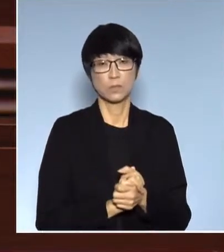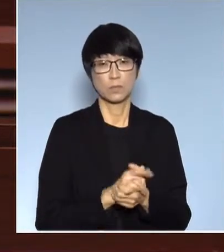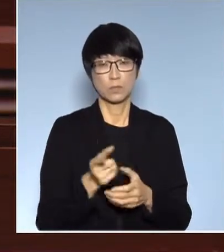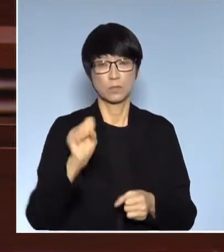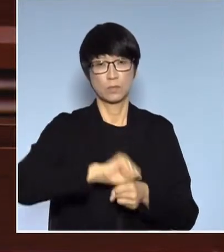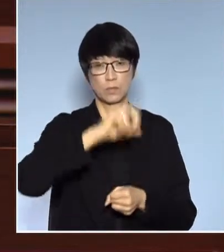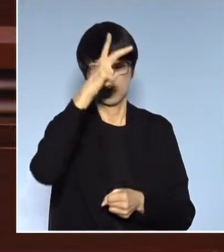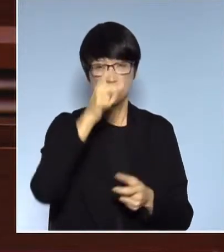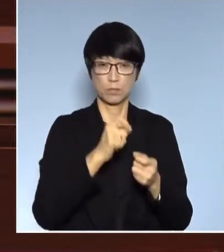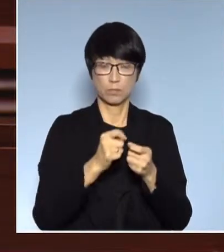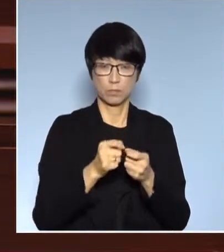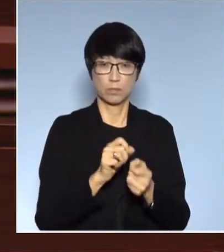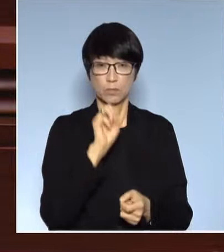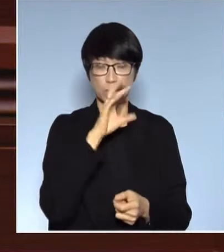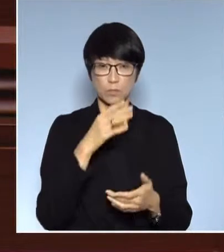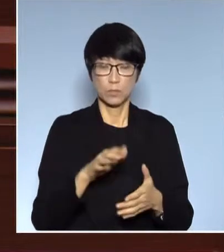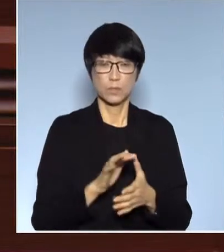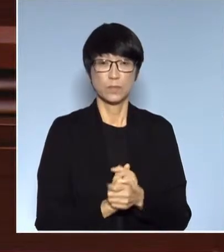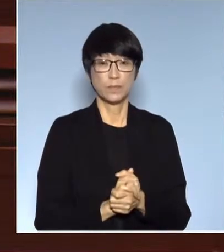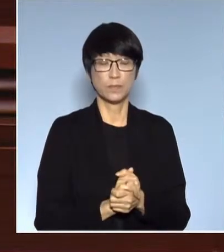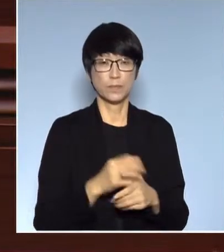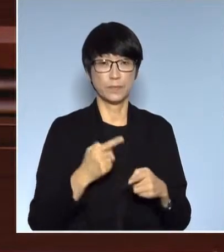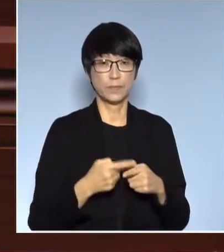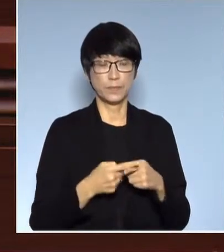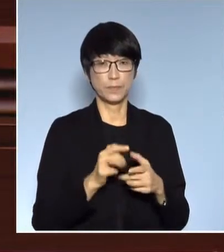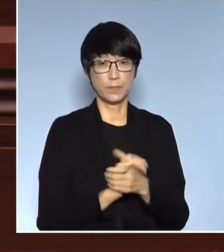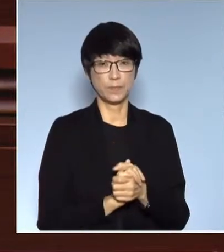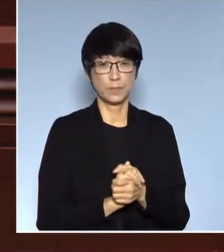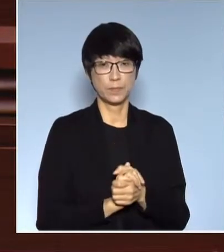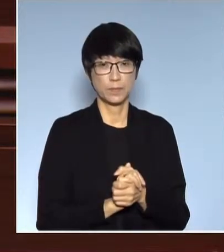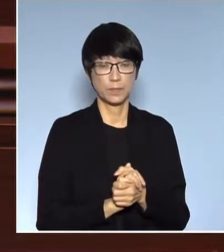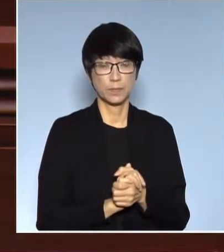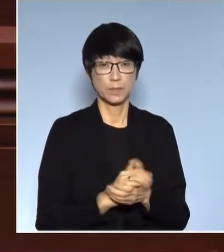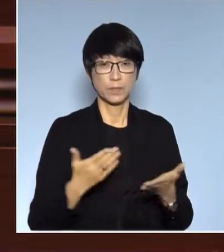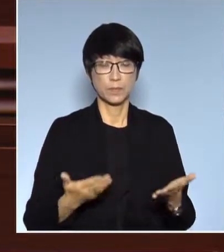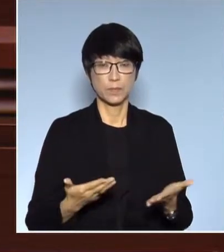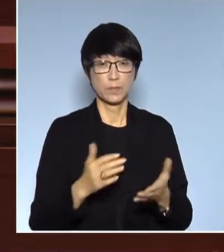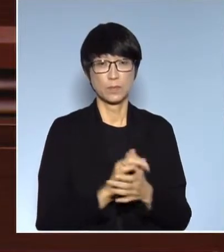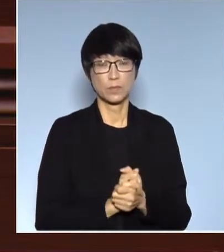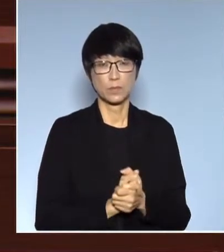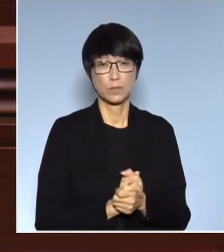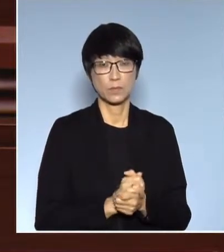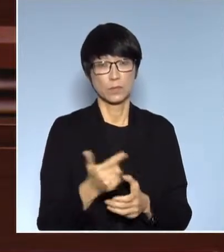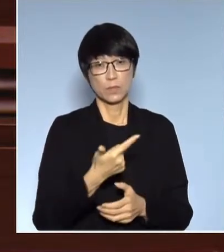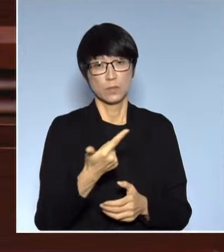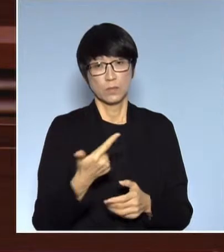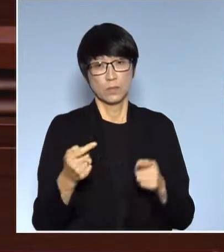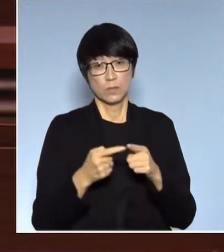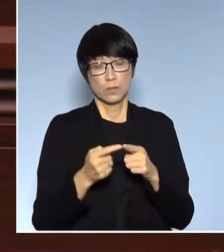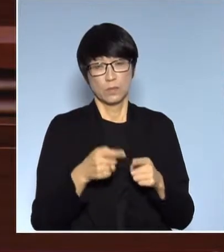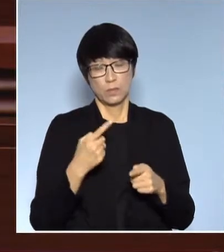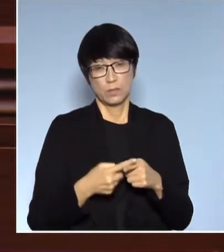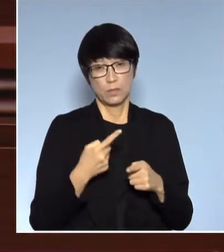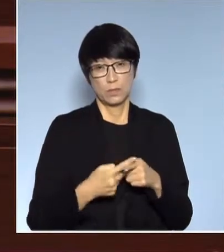政府的數字都說出來就是說其實不是太現時不是太多人是真的用